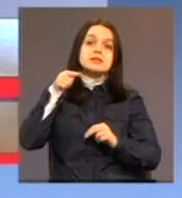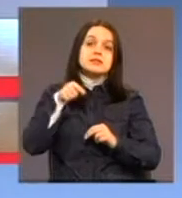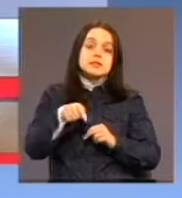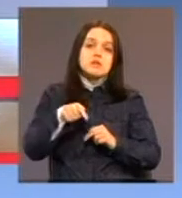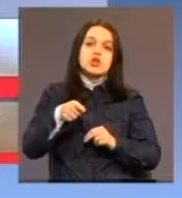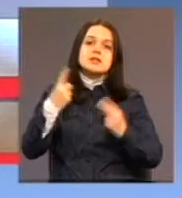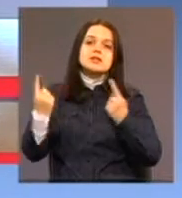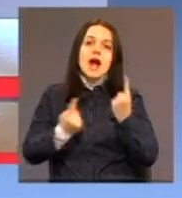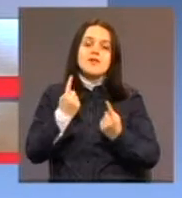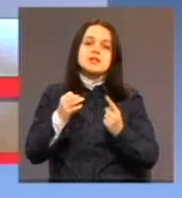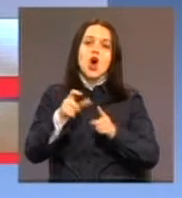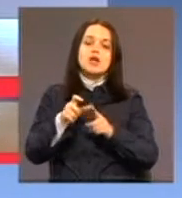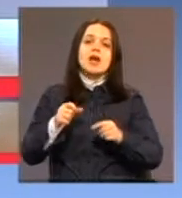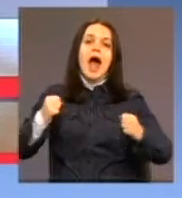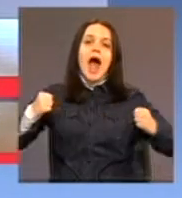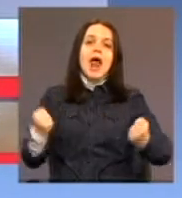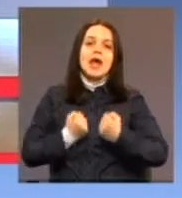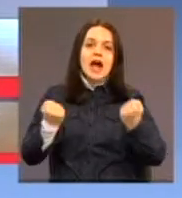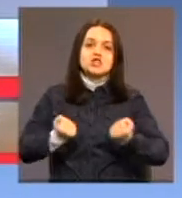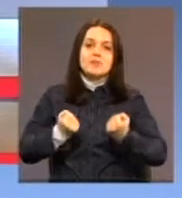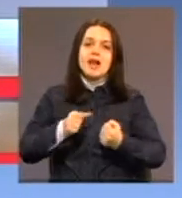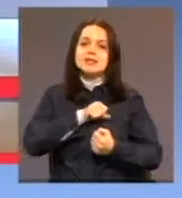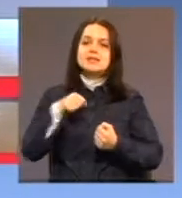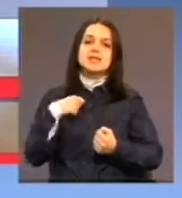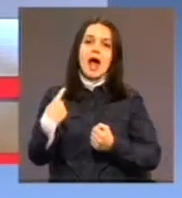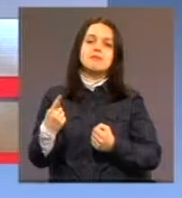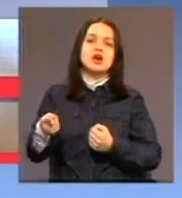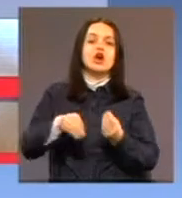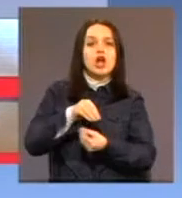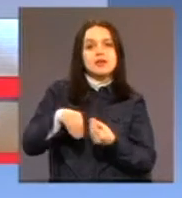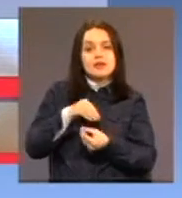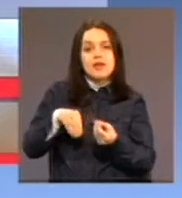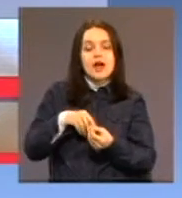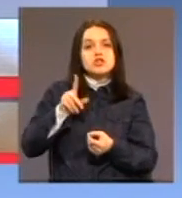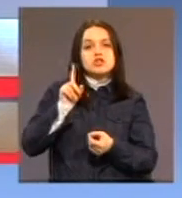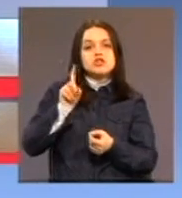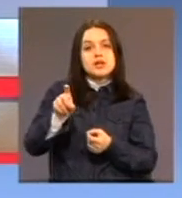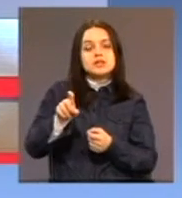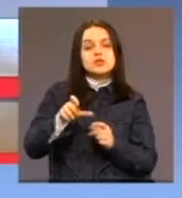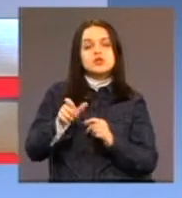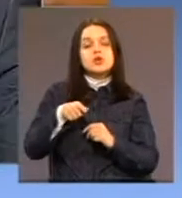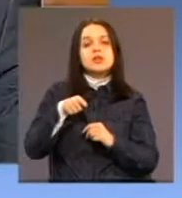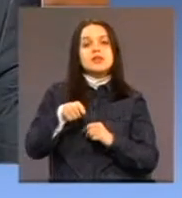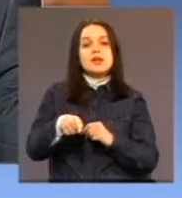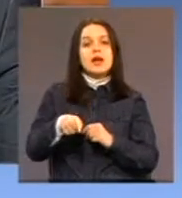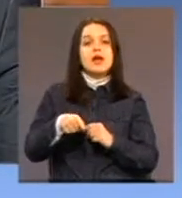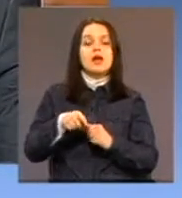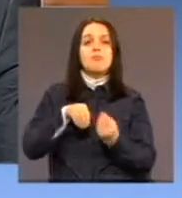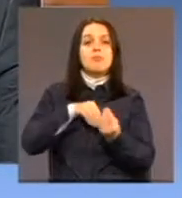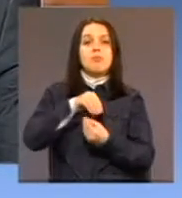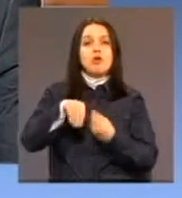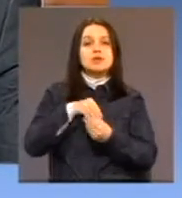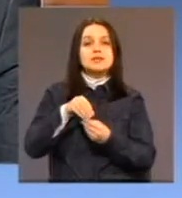angažmana samih roditelja. Često su te porodice same po sebi, dakle, socijalno